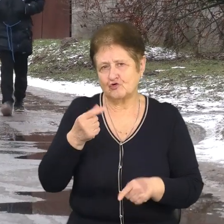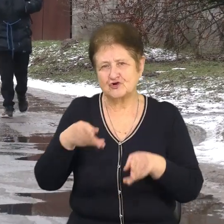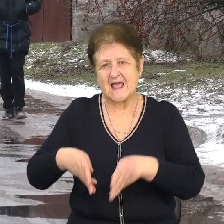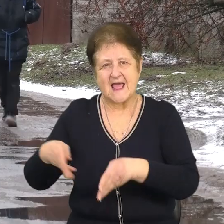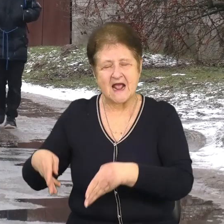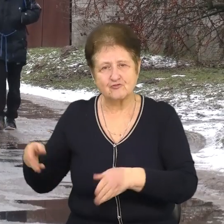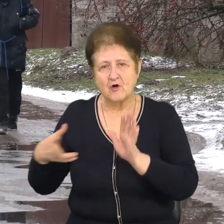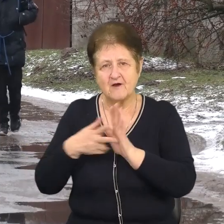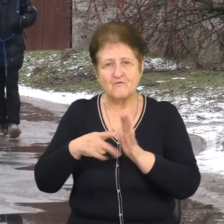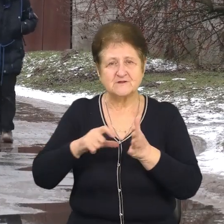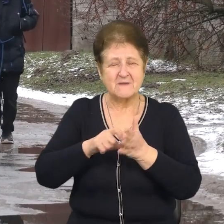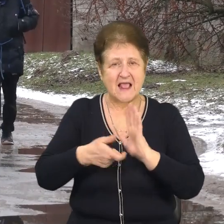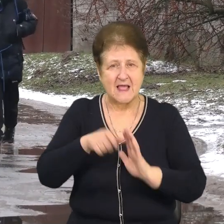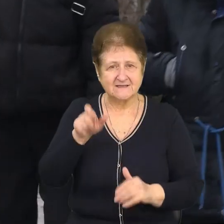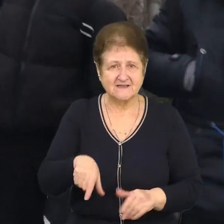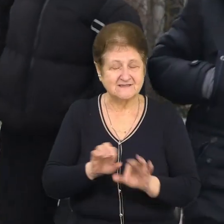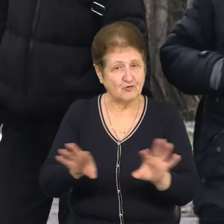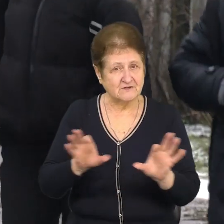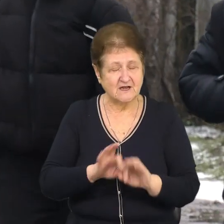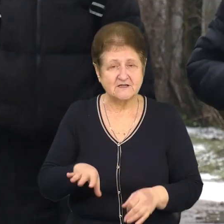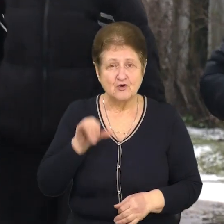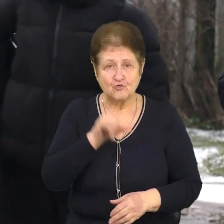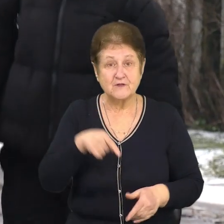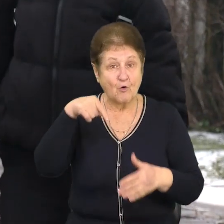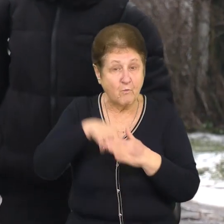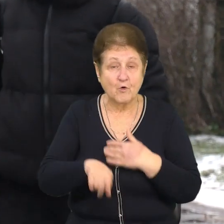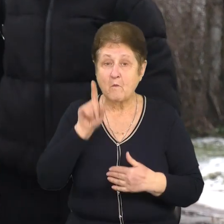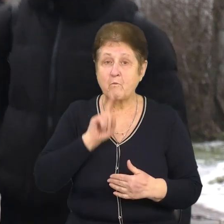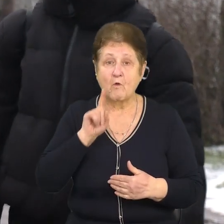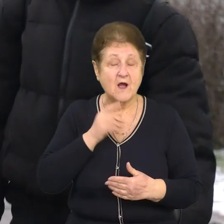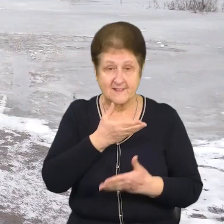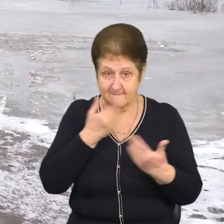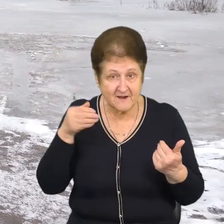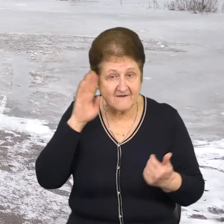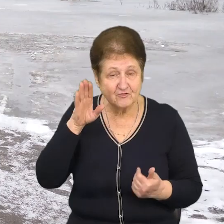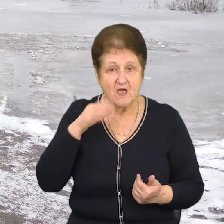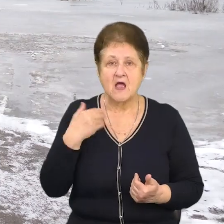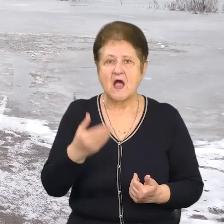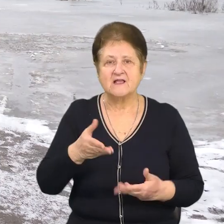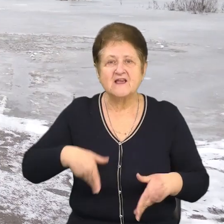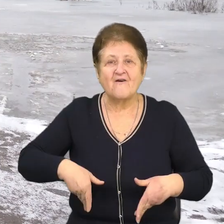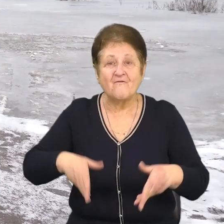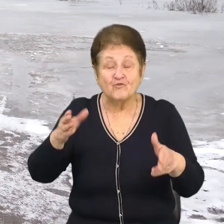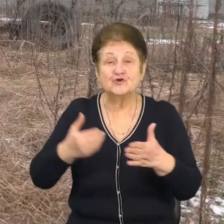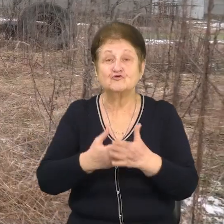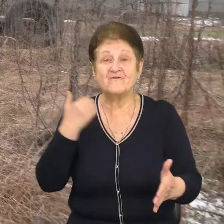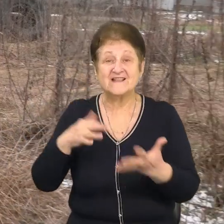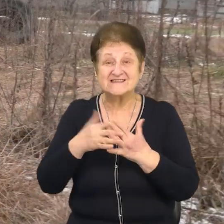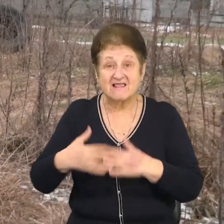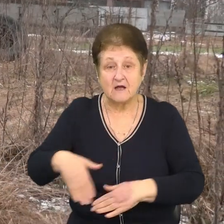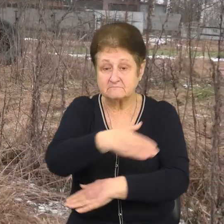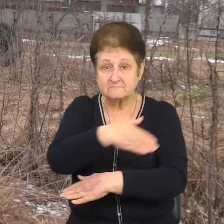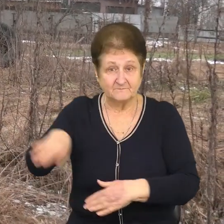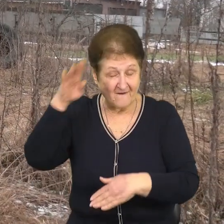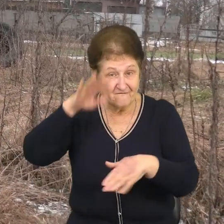Восьмикласниця Поліна Пашенка розказує, що хоча в них у погрібі поки вологи немає, але їх вулицю від села відрізала вода. І тепер